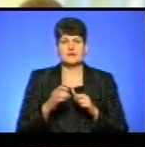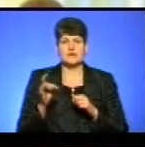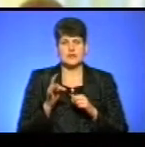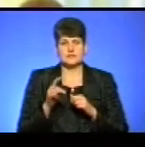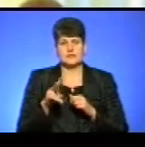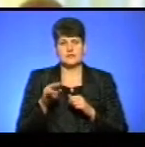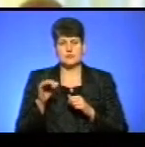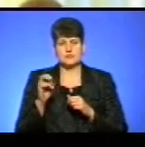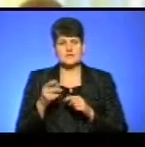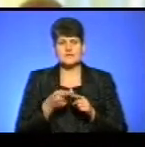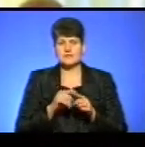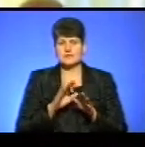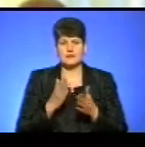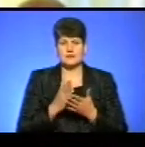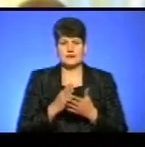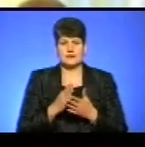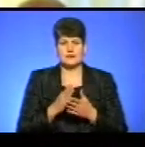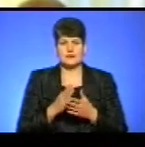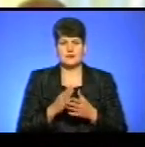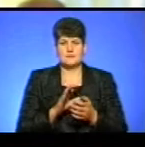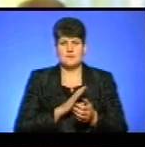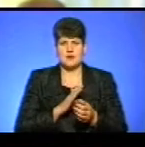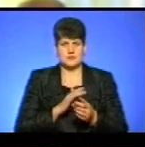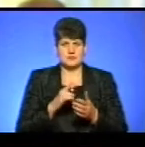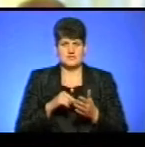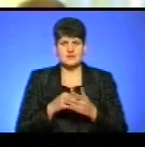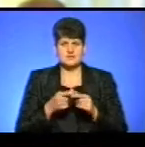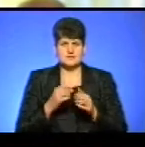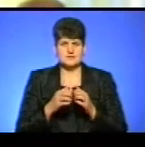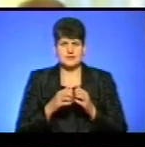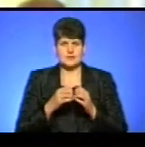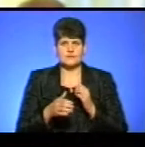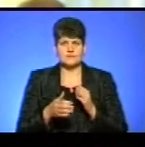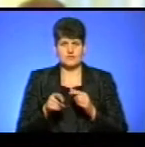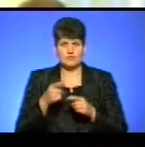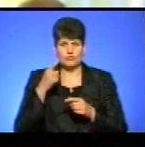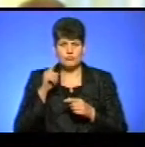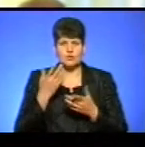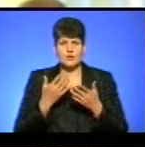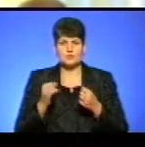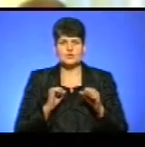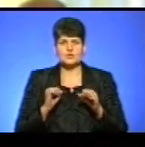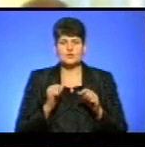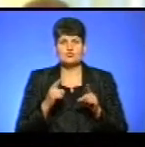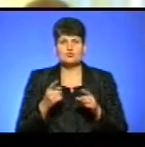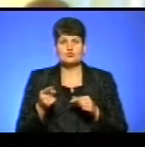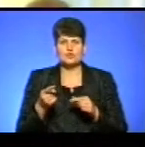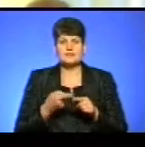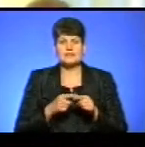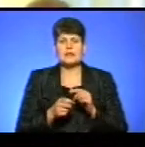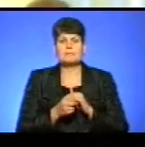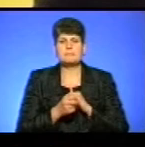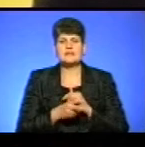це не є такі багаті міста, це такі самі середнячки, як Тернопіль. Вони знаходять цей ресурс, вони вміють якось керувати. Чому Тернопіль такий бідний